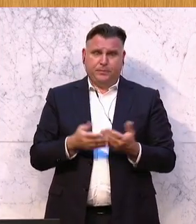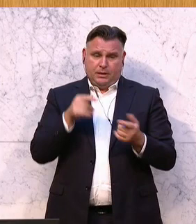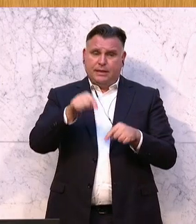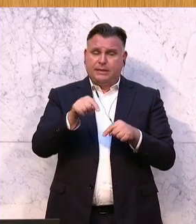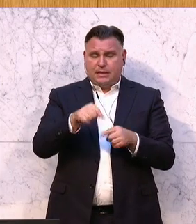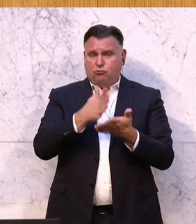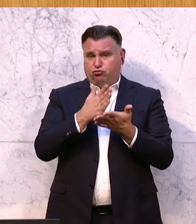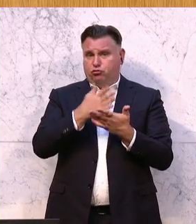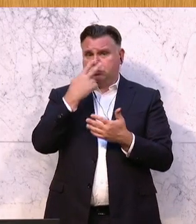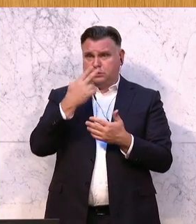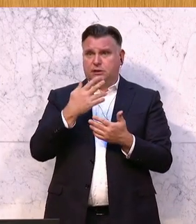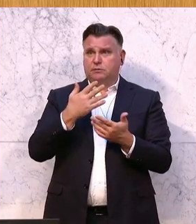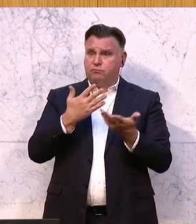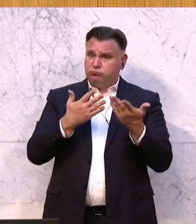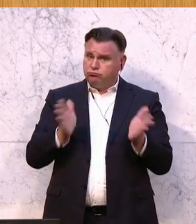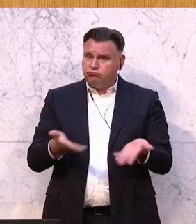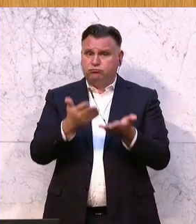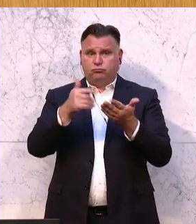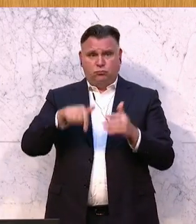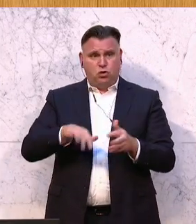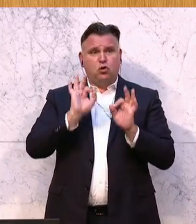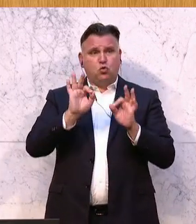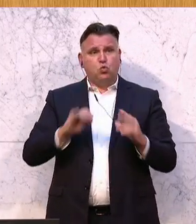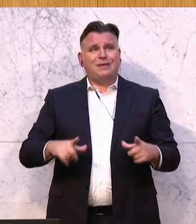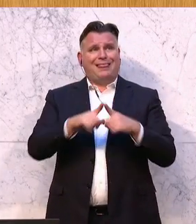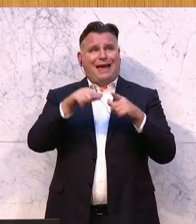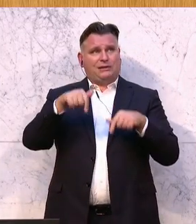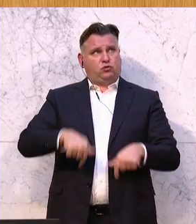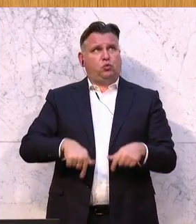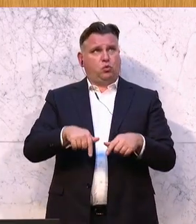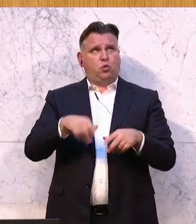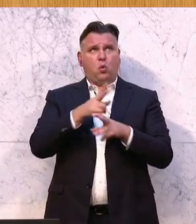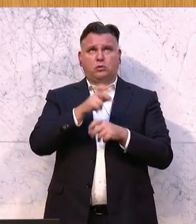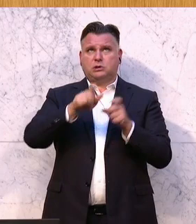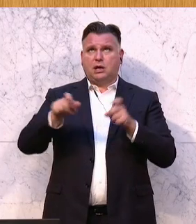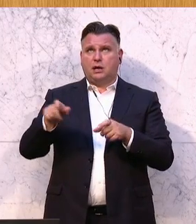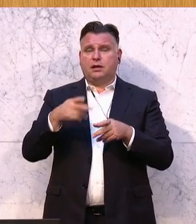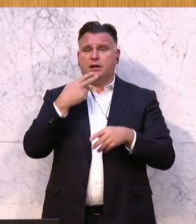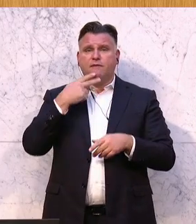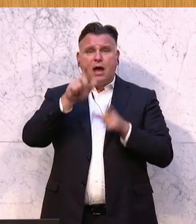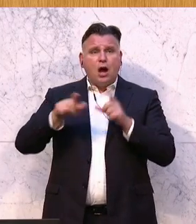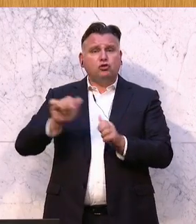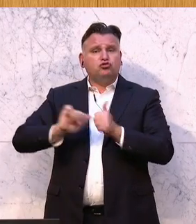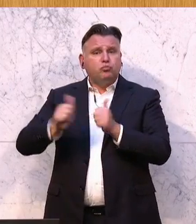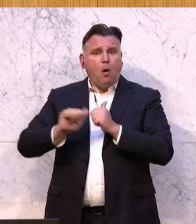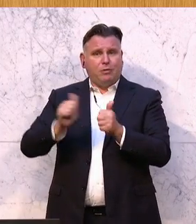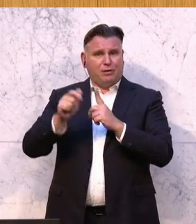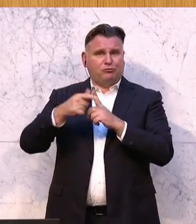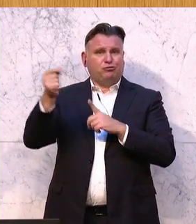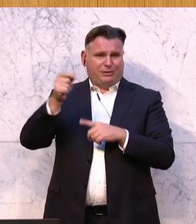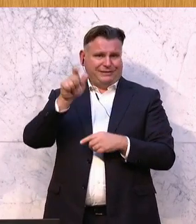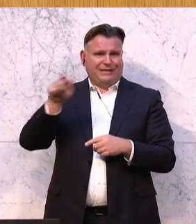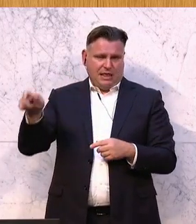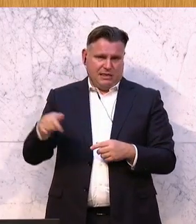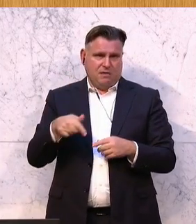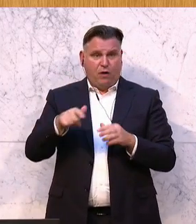auch Höchstleistungen in Österreich zu ermöglichen, Höchstleistungen von österreichischen Athletinnen und Athleten zu ermöglichen.